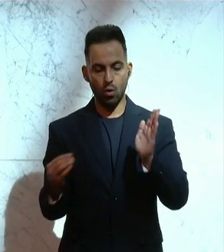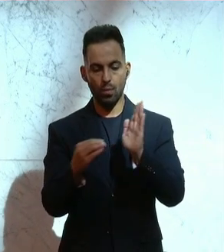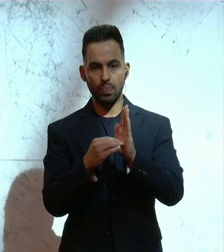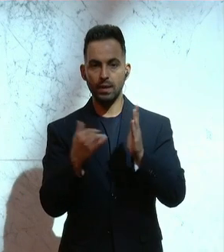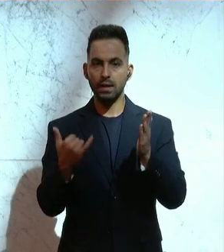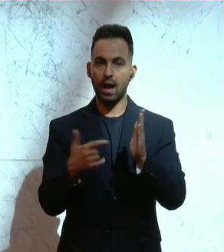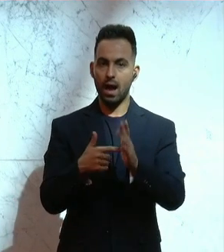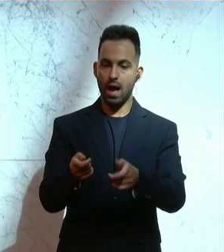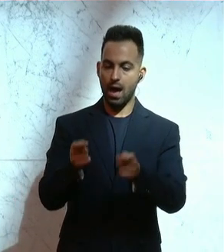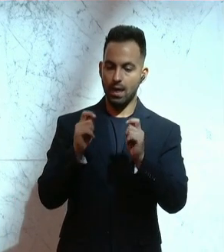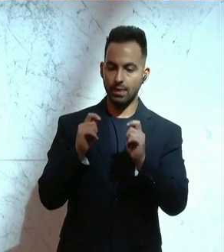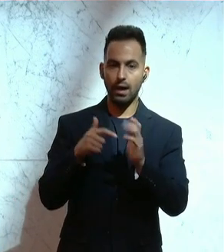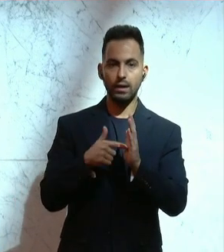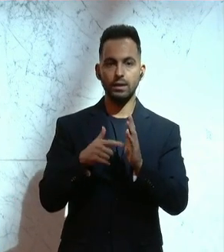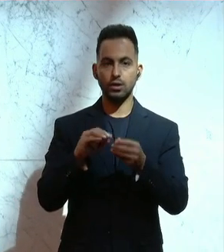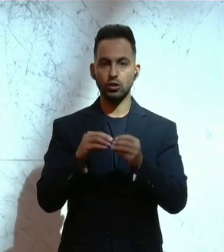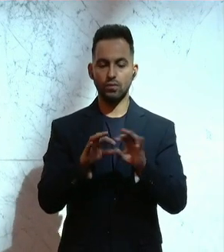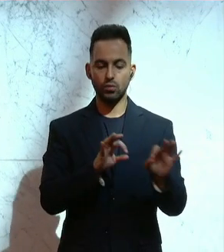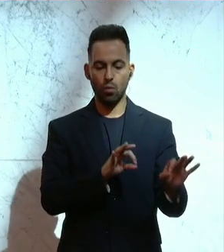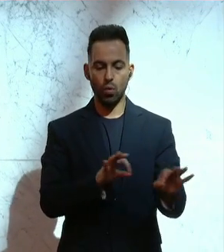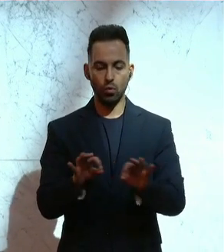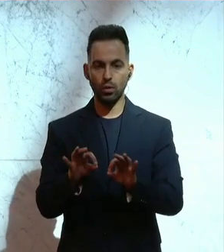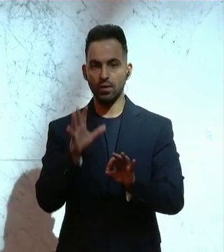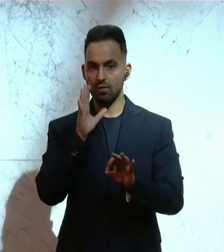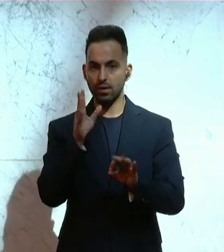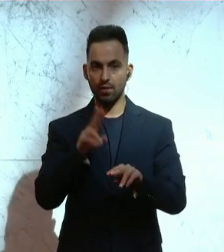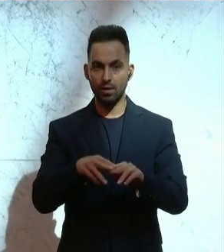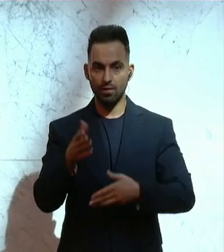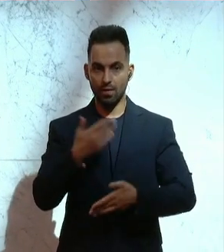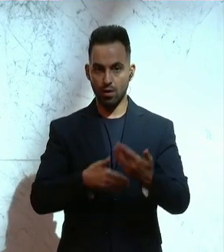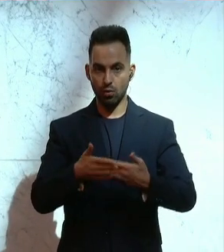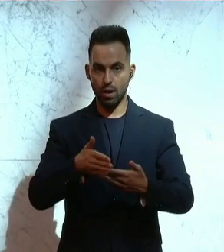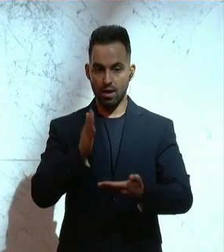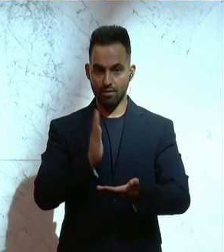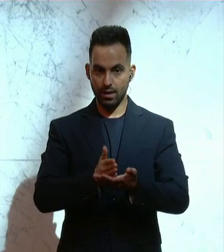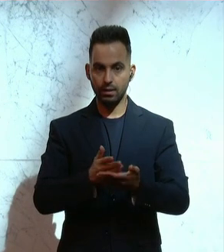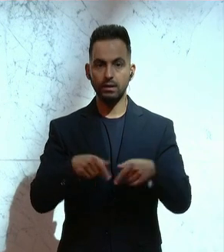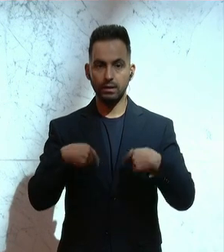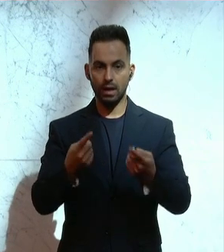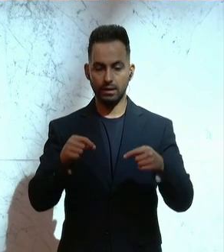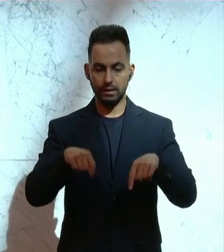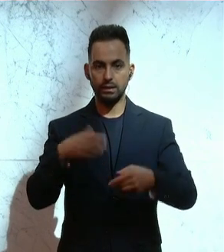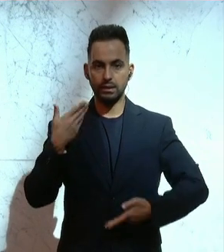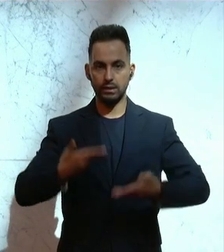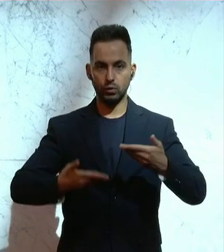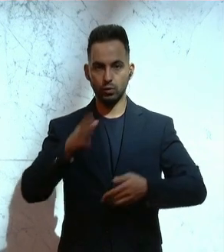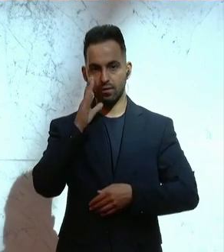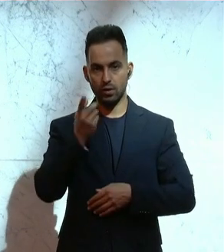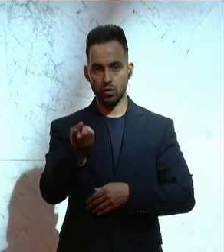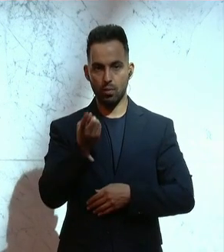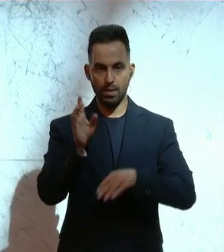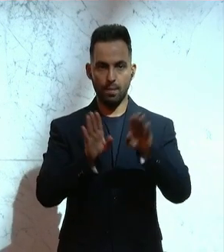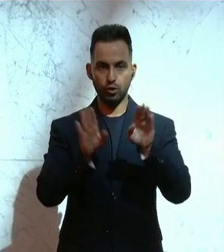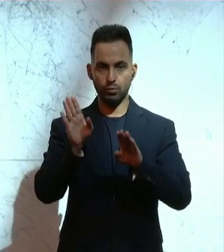Der gegenständliche Antrag wird gemäß der Geschäftsordnung nach Beendigung der Verhandlungen in dieser Sitzung abgestimmt werden.